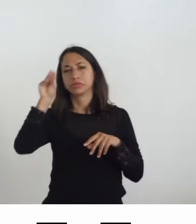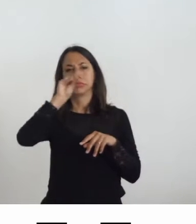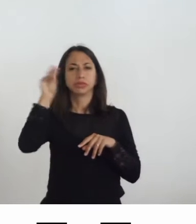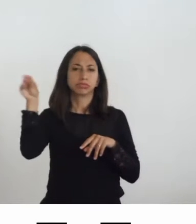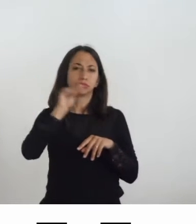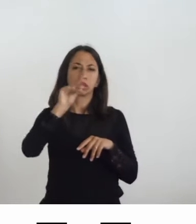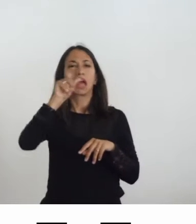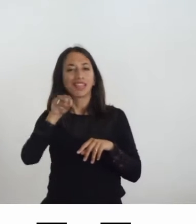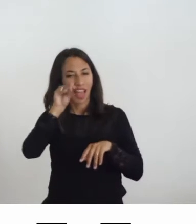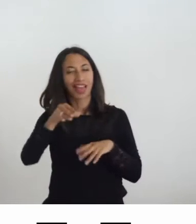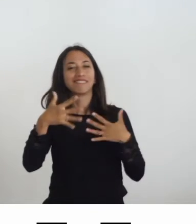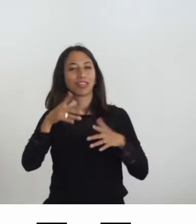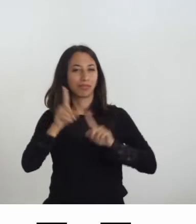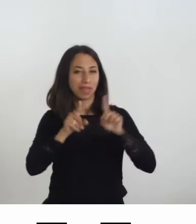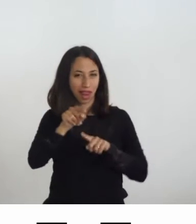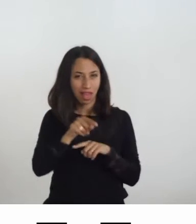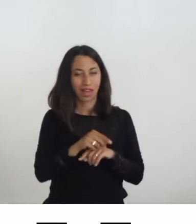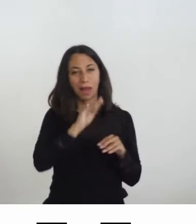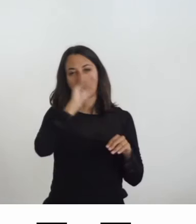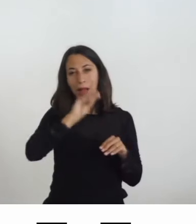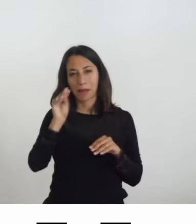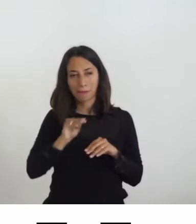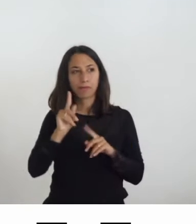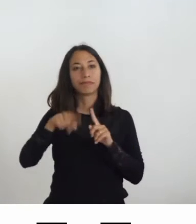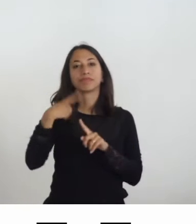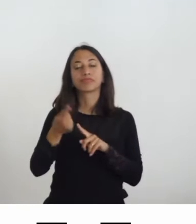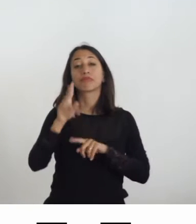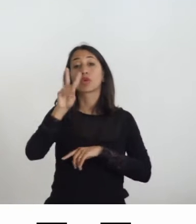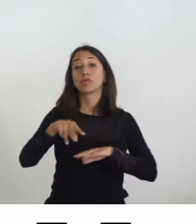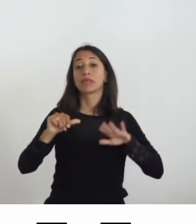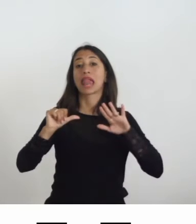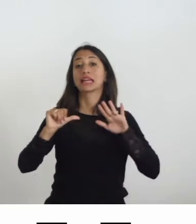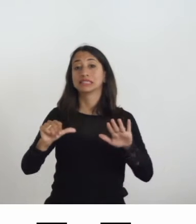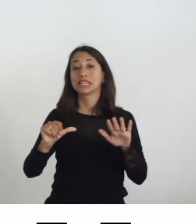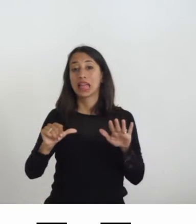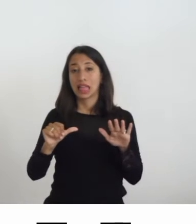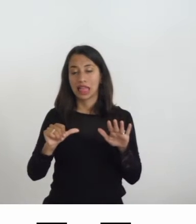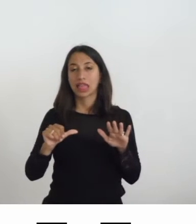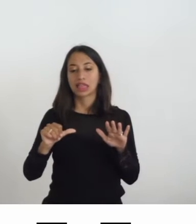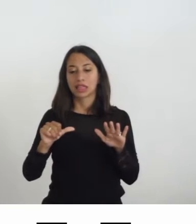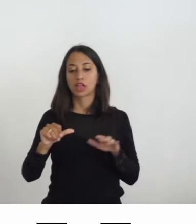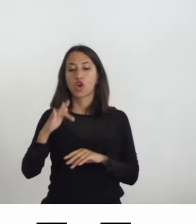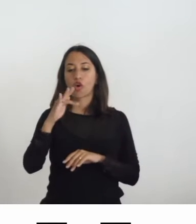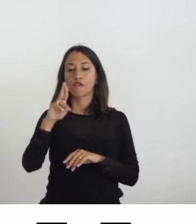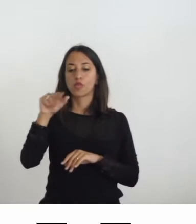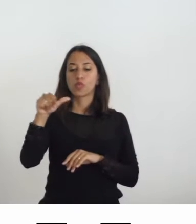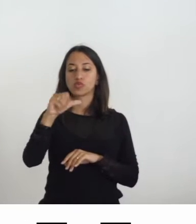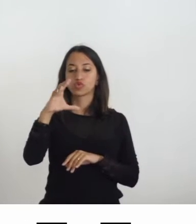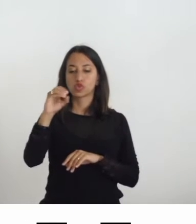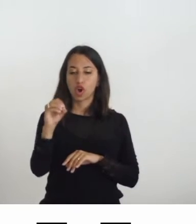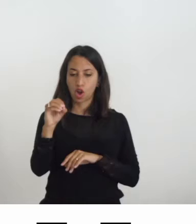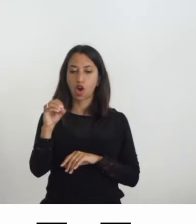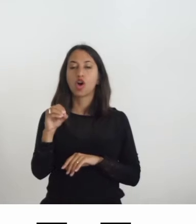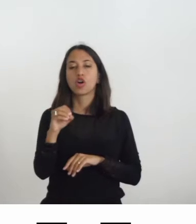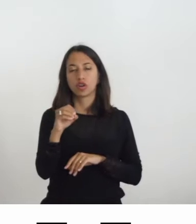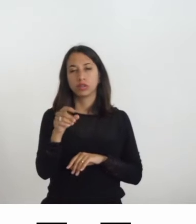Altra citazione successiva, siamo nel 2006, Antonella Fusco del Ministero per i beni e attività